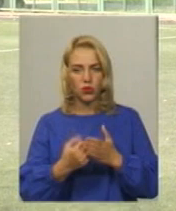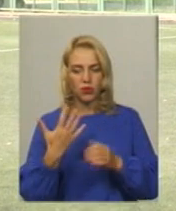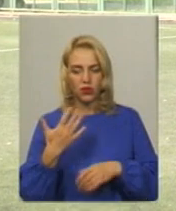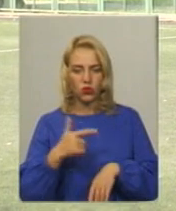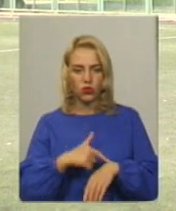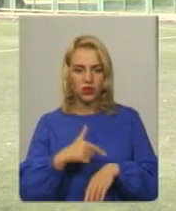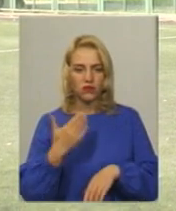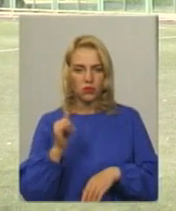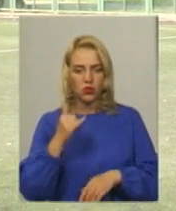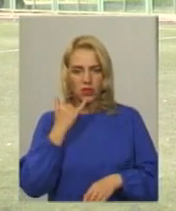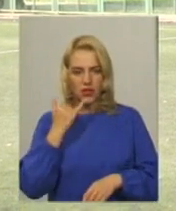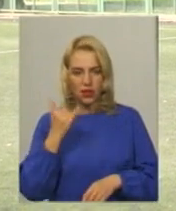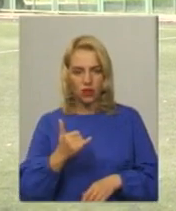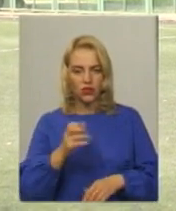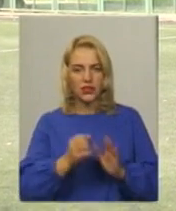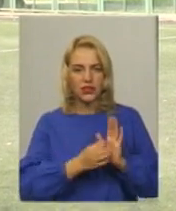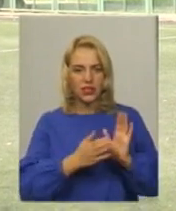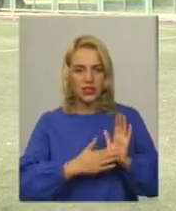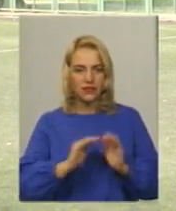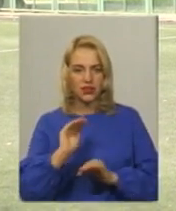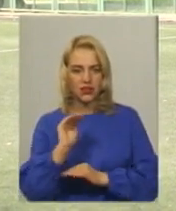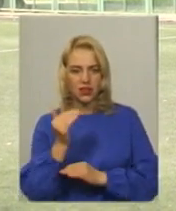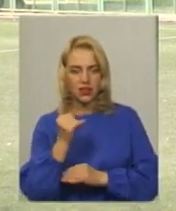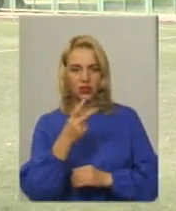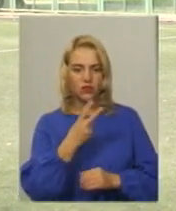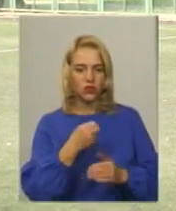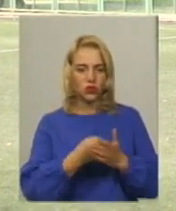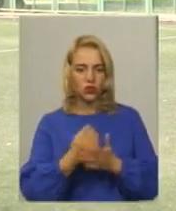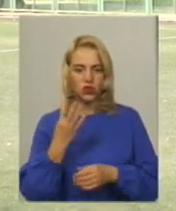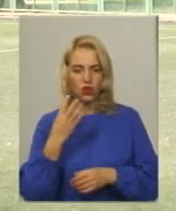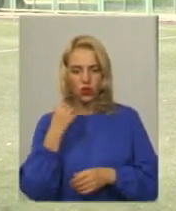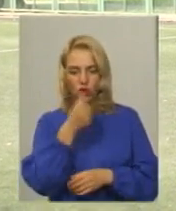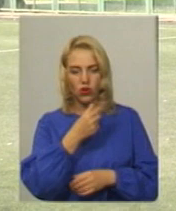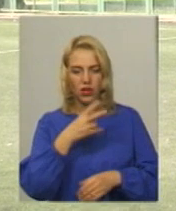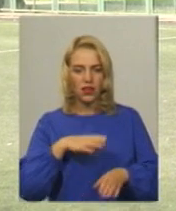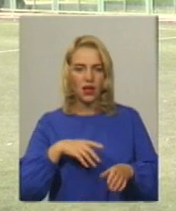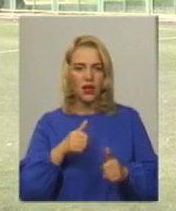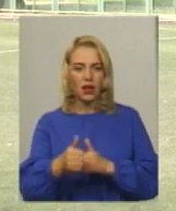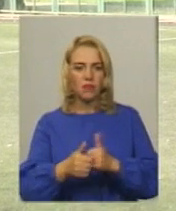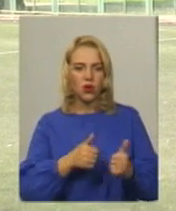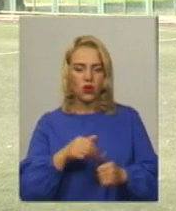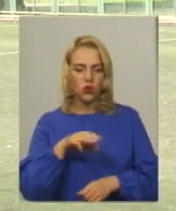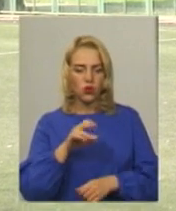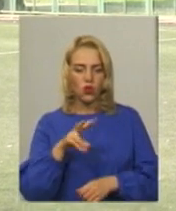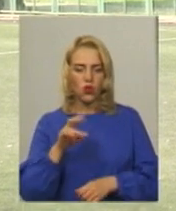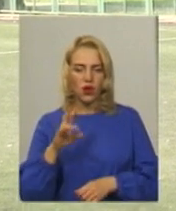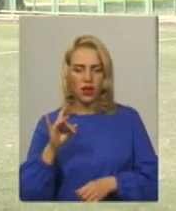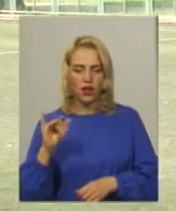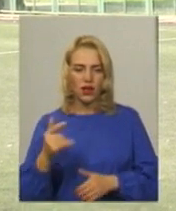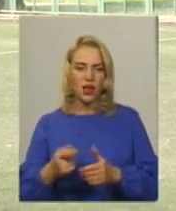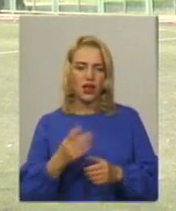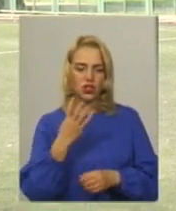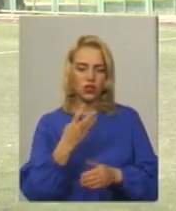години ви можете зателефонувати і заєструвати дитину З 2 до 4 років на перегони на толокарах І з 4 до 7 років на